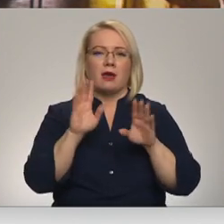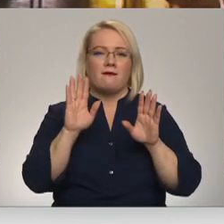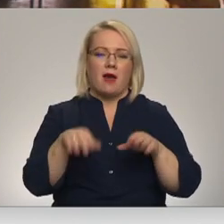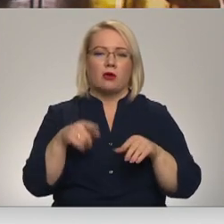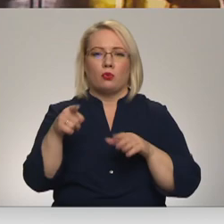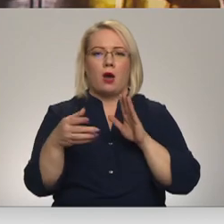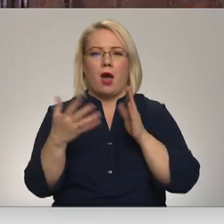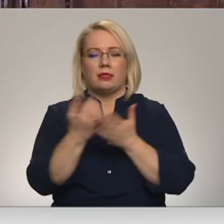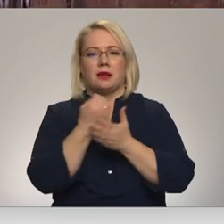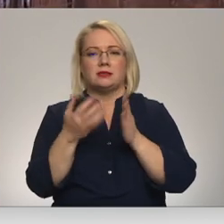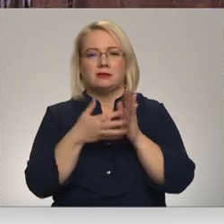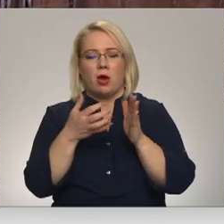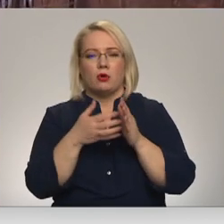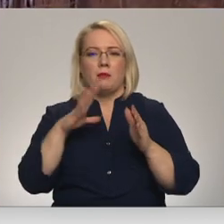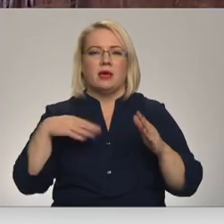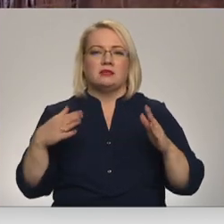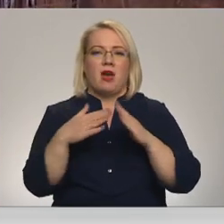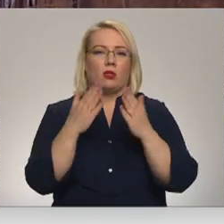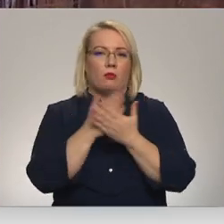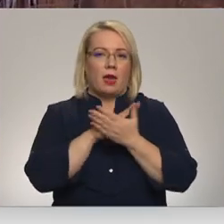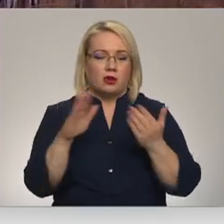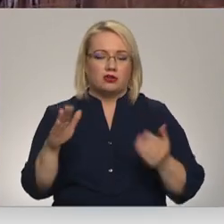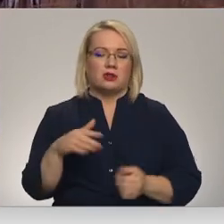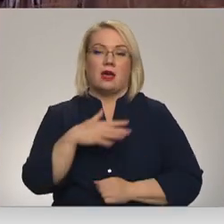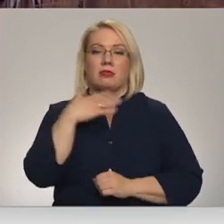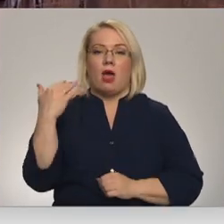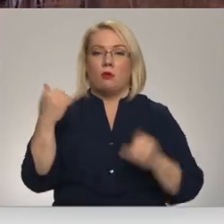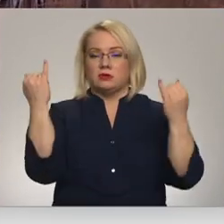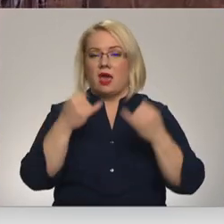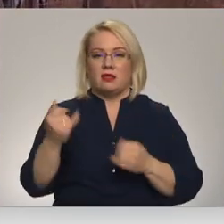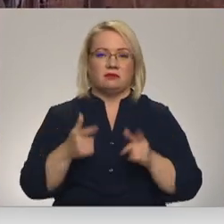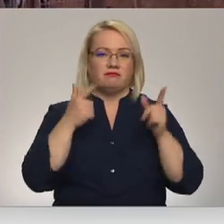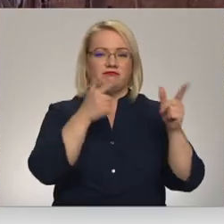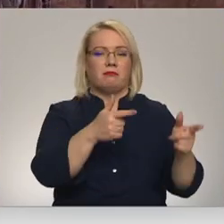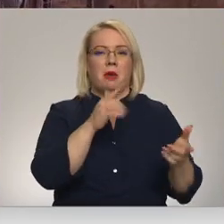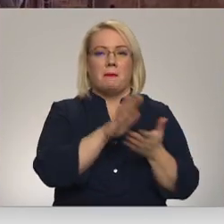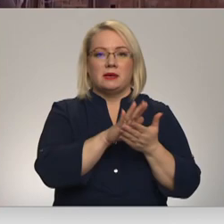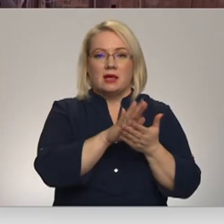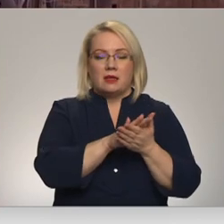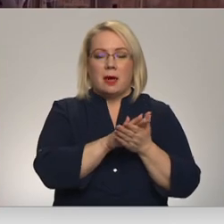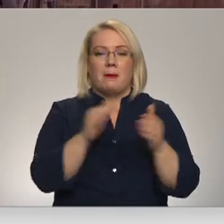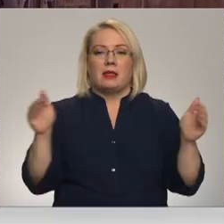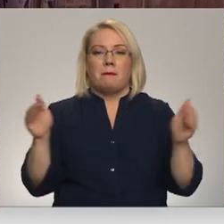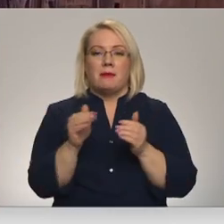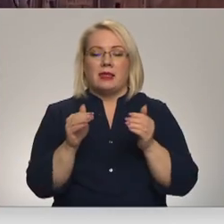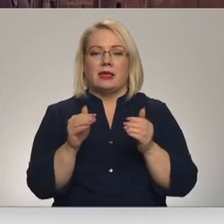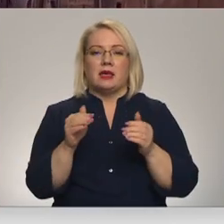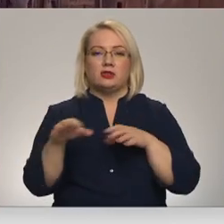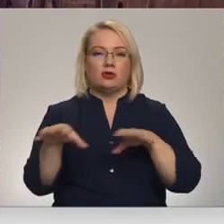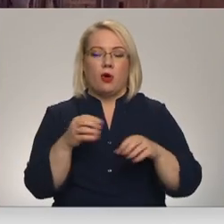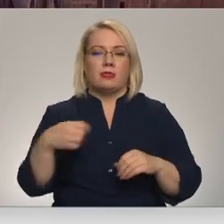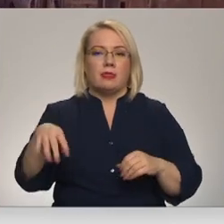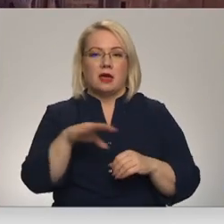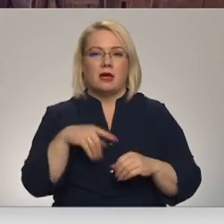aizvadīšanas. Kamēr daudzi Ziemassvētku eglītes vienkārši izmēt pie mīskastēm, tikmēr mini zaudārza jūrita, tam ir